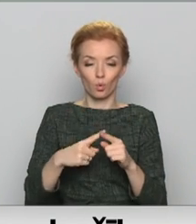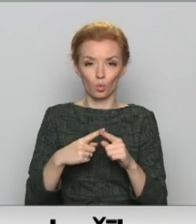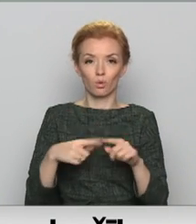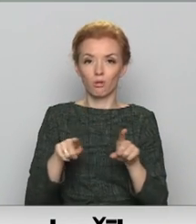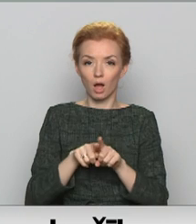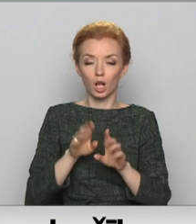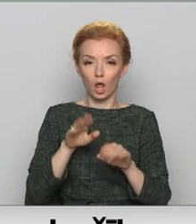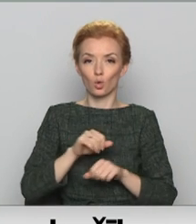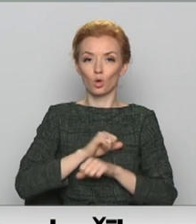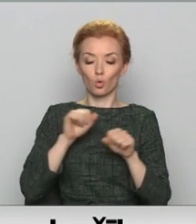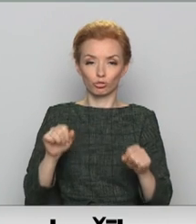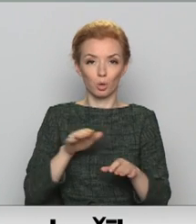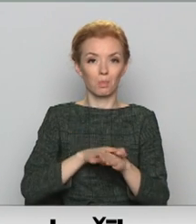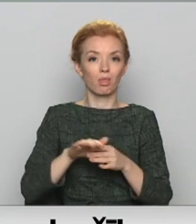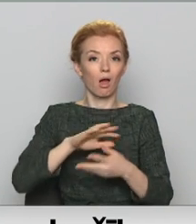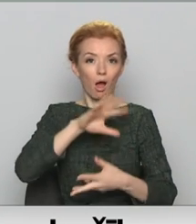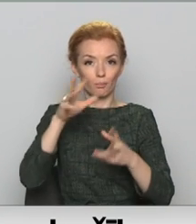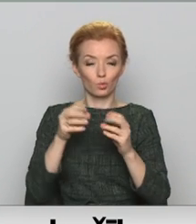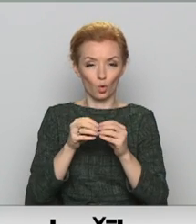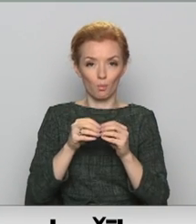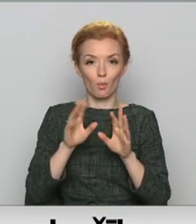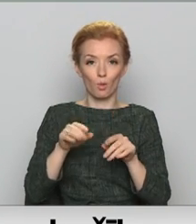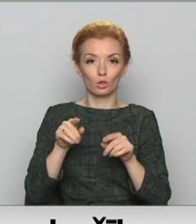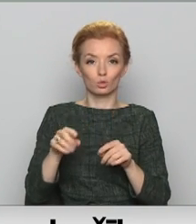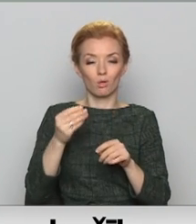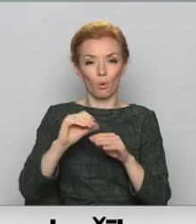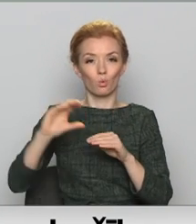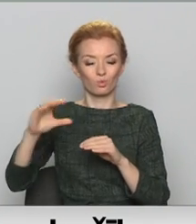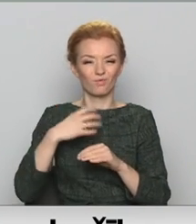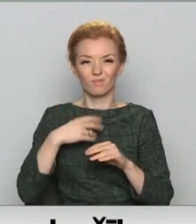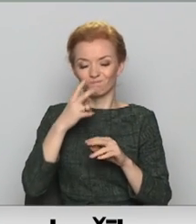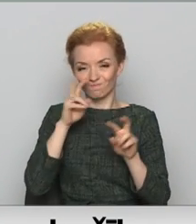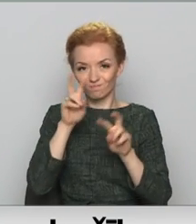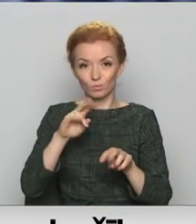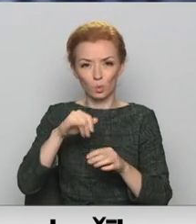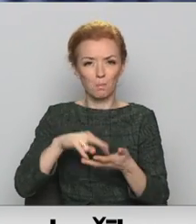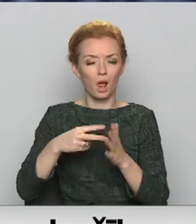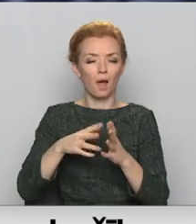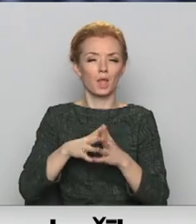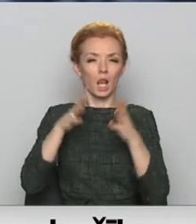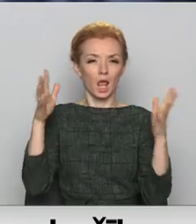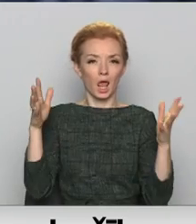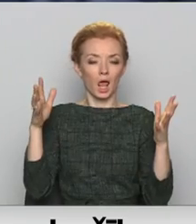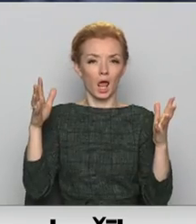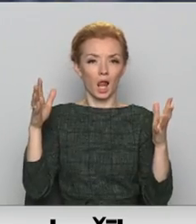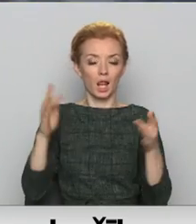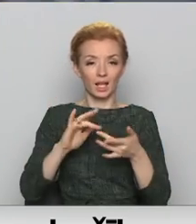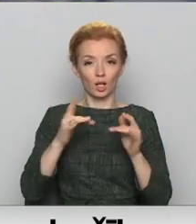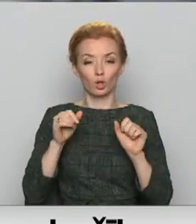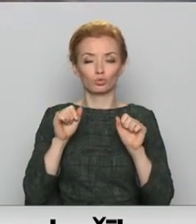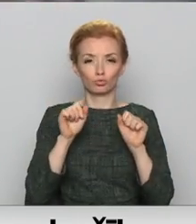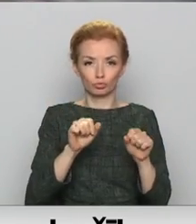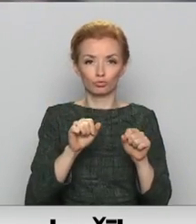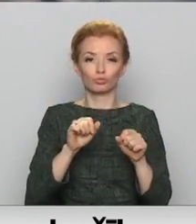nodrošinātu pilnā atmērā, par šo finansējumu vēl būt jāskatās, jo plāni ir lieli. Kiberpoligonus un citus